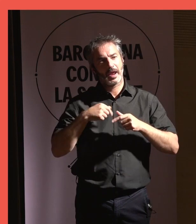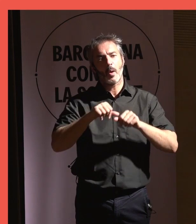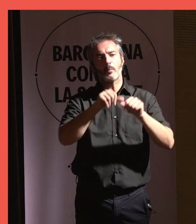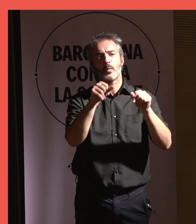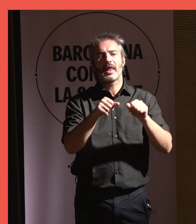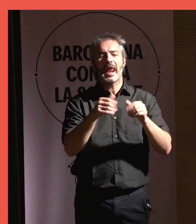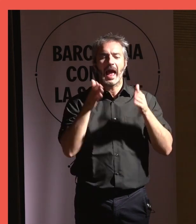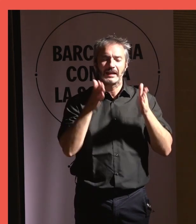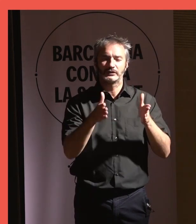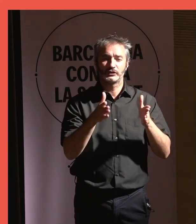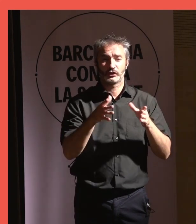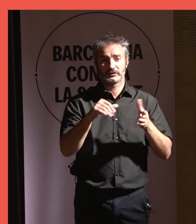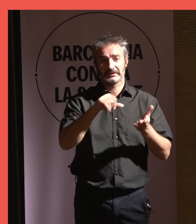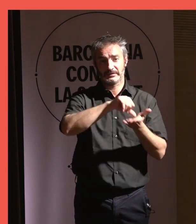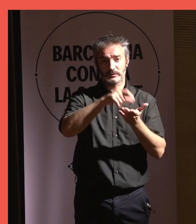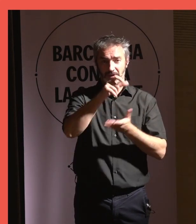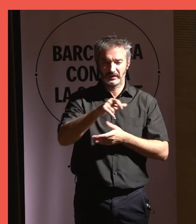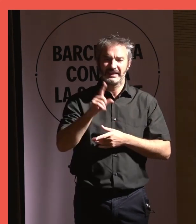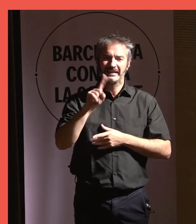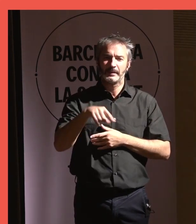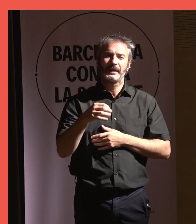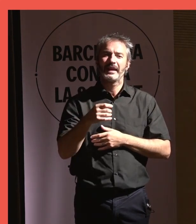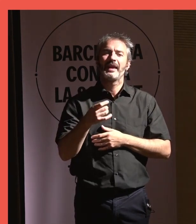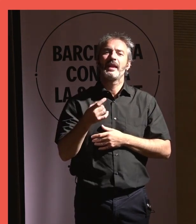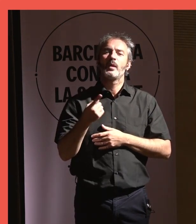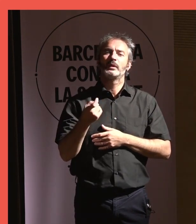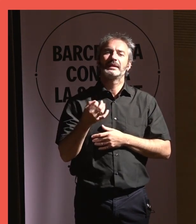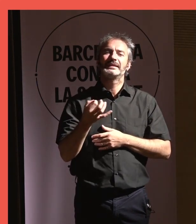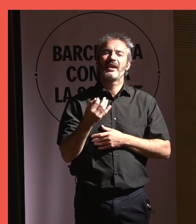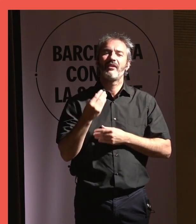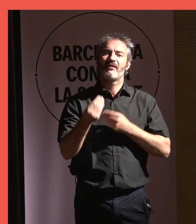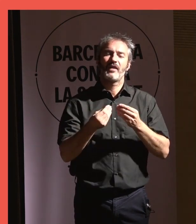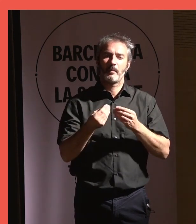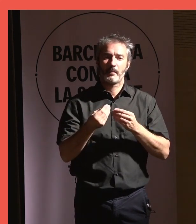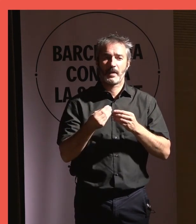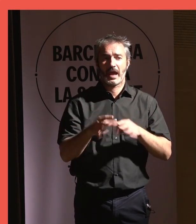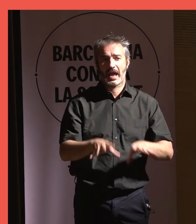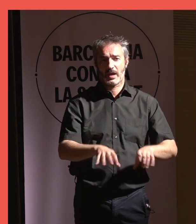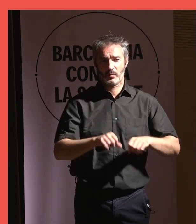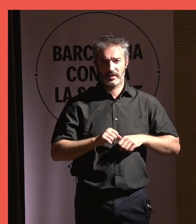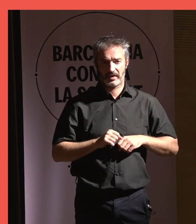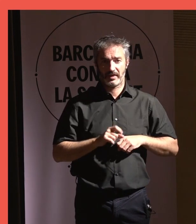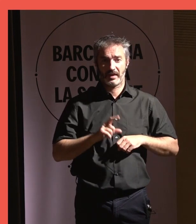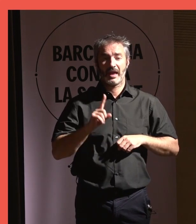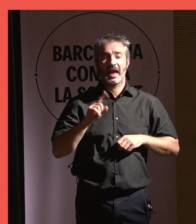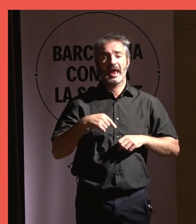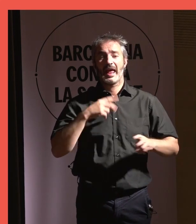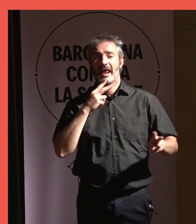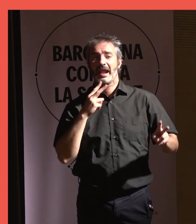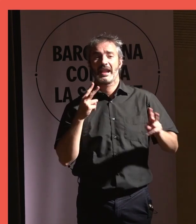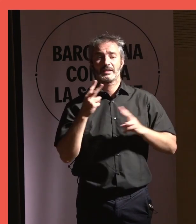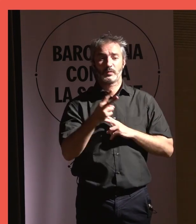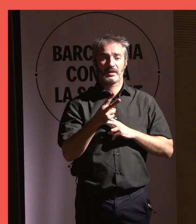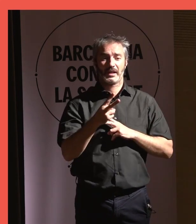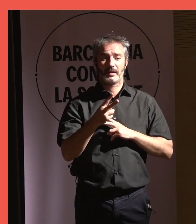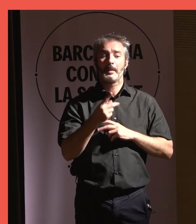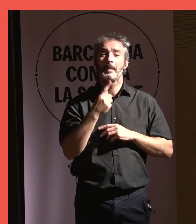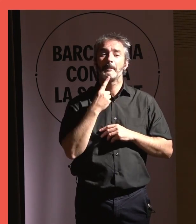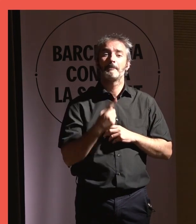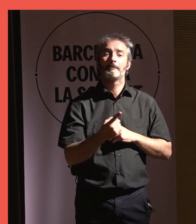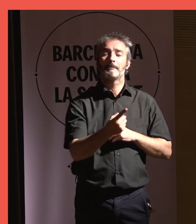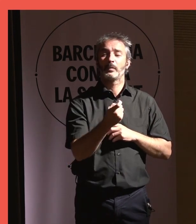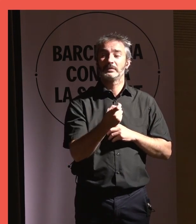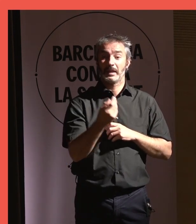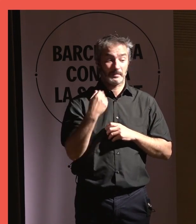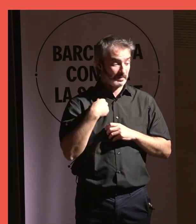d'atenció als ciutadans i sobretot quina acollida els fem amb aquests equipaments. I anem a respondre finalment la pregunta que